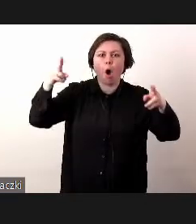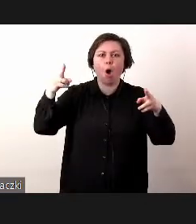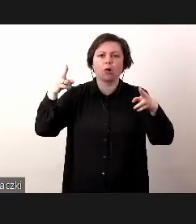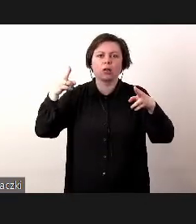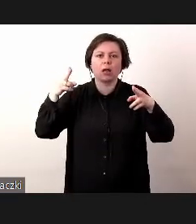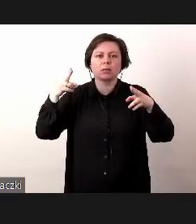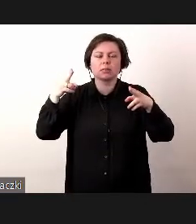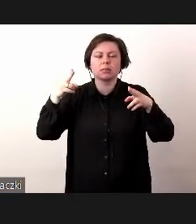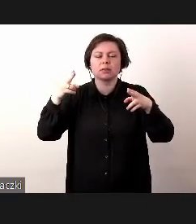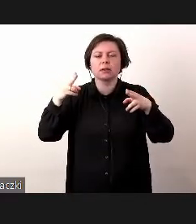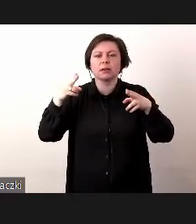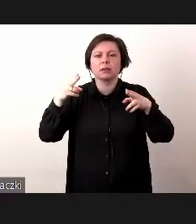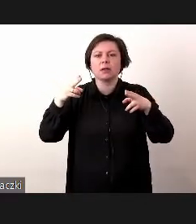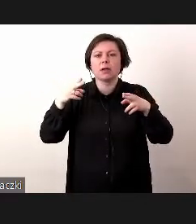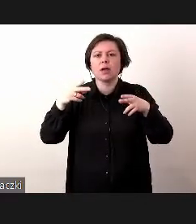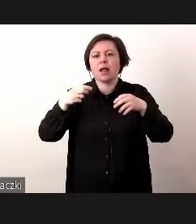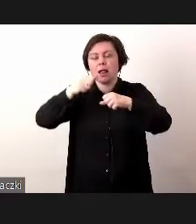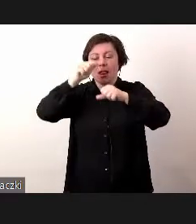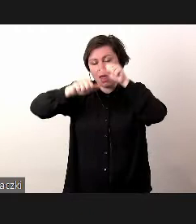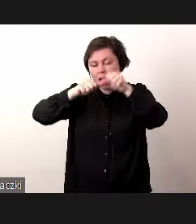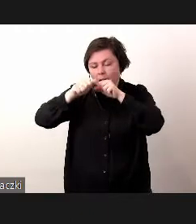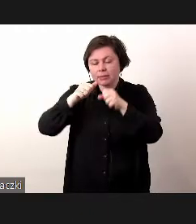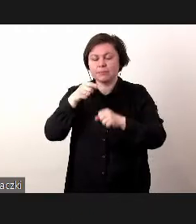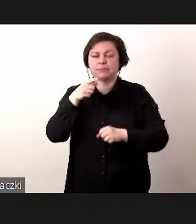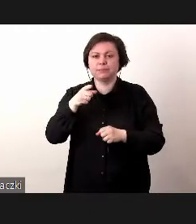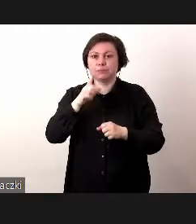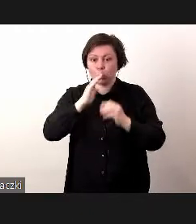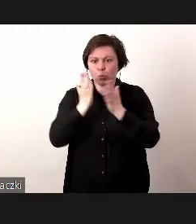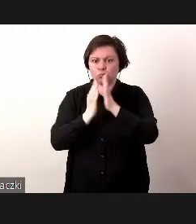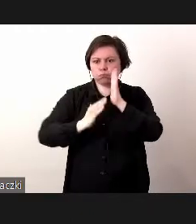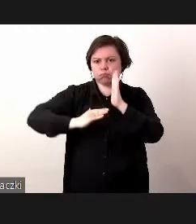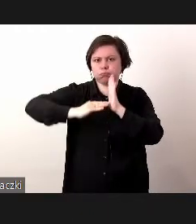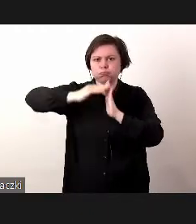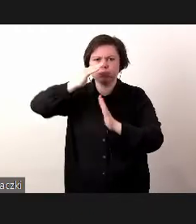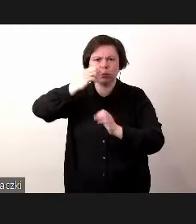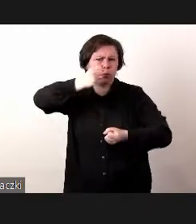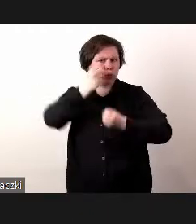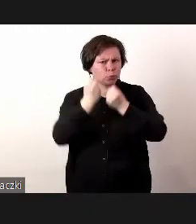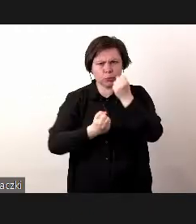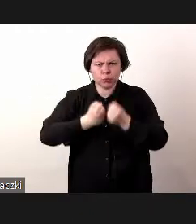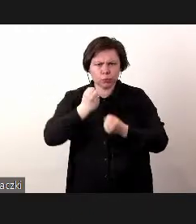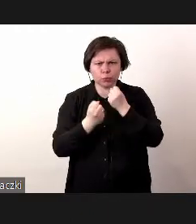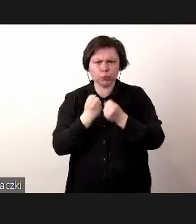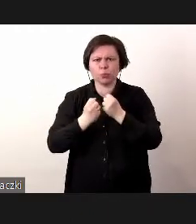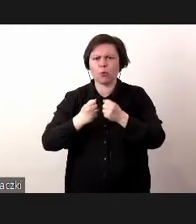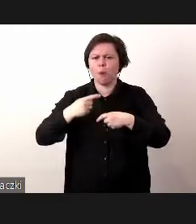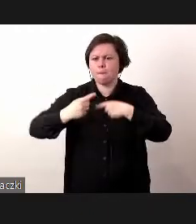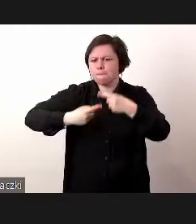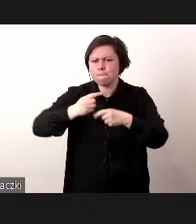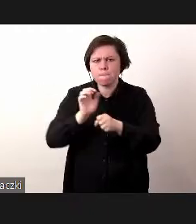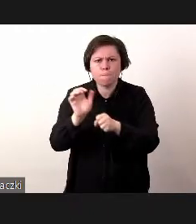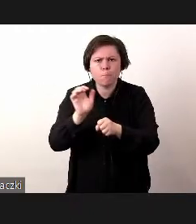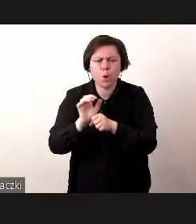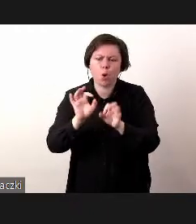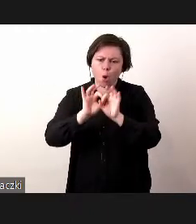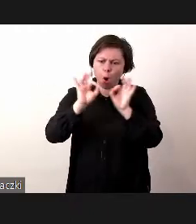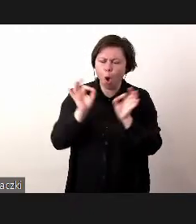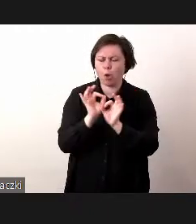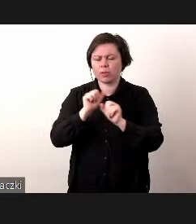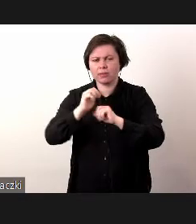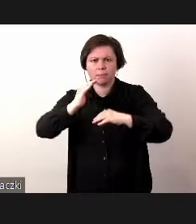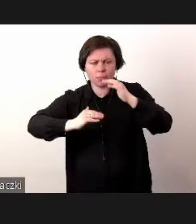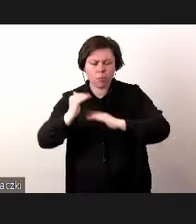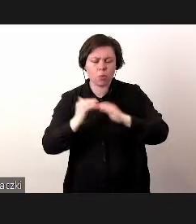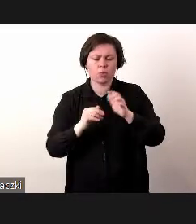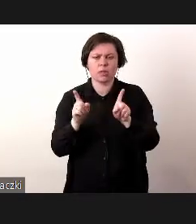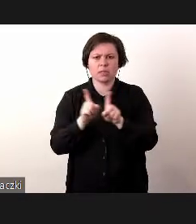lata, to jest wzrost skomplikowania produktów, które ogólnie są budowane